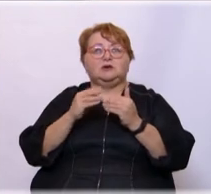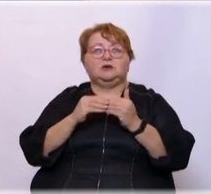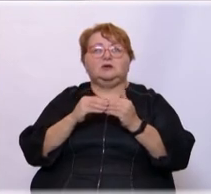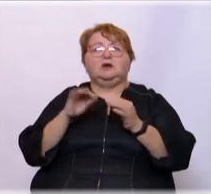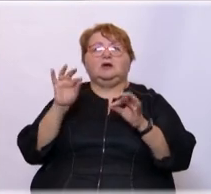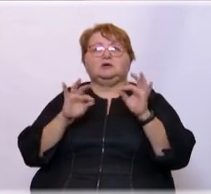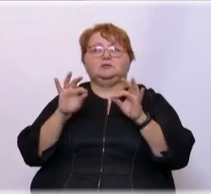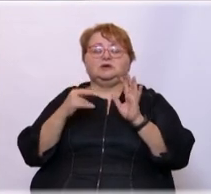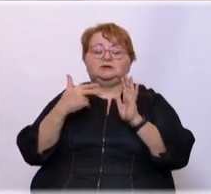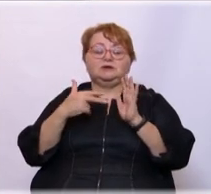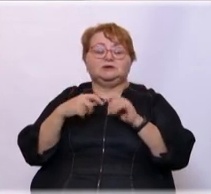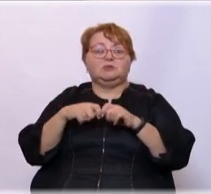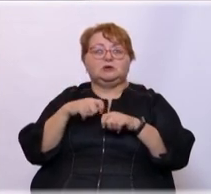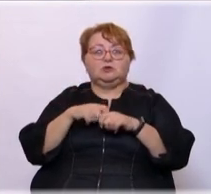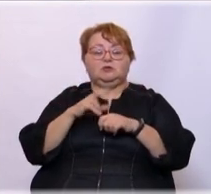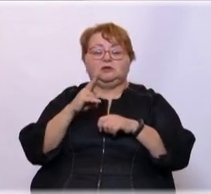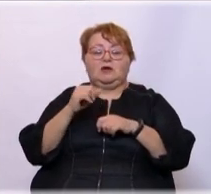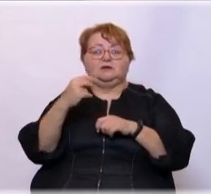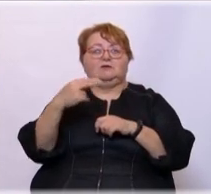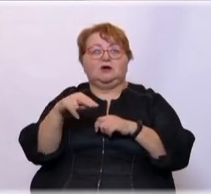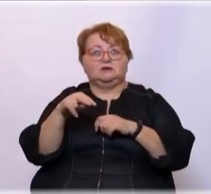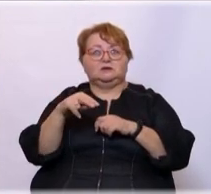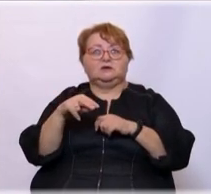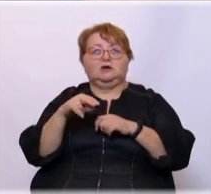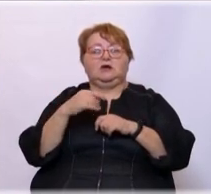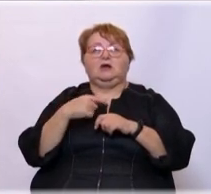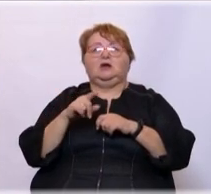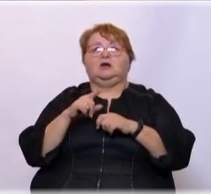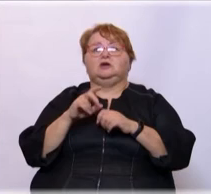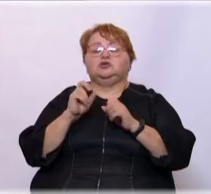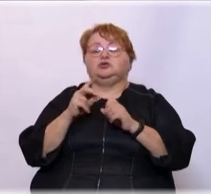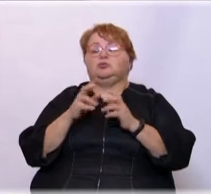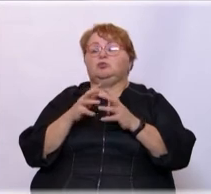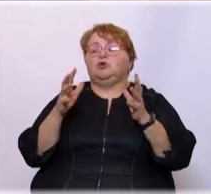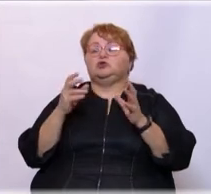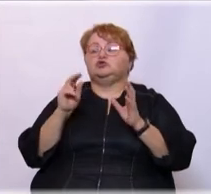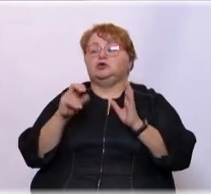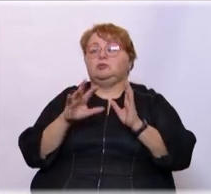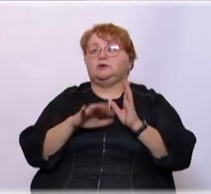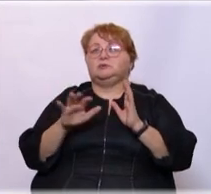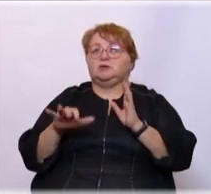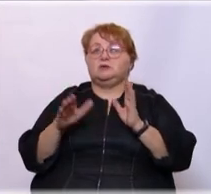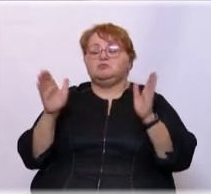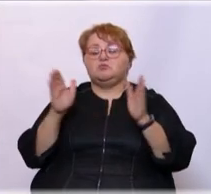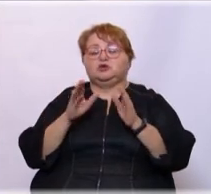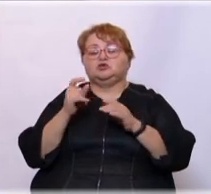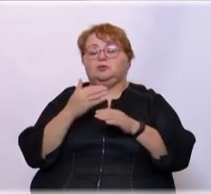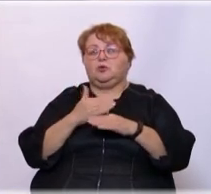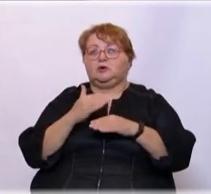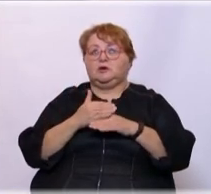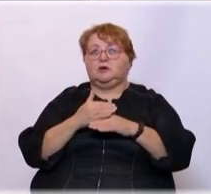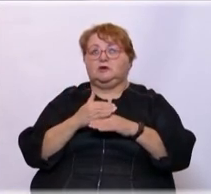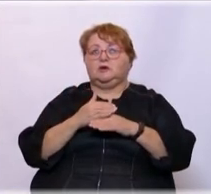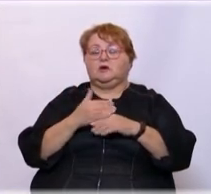что вы Размером 30 метров на 20. Ага. Это чуть больше, чем баскетбольная площадка и меньше, хоккейная. В виде коробки.